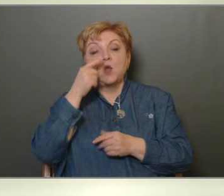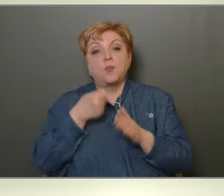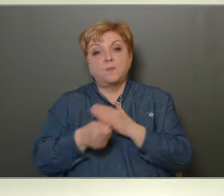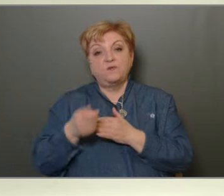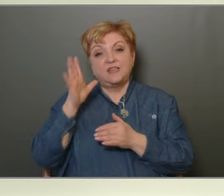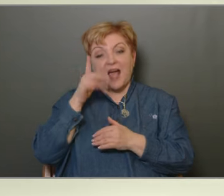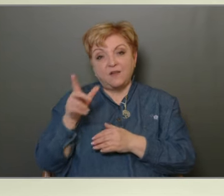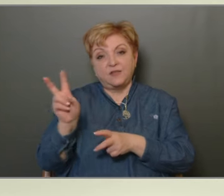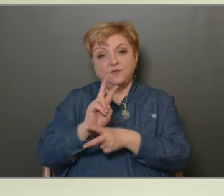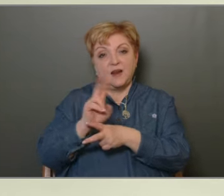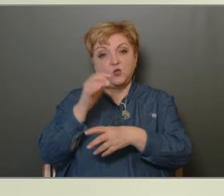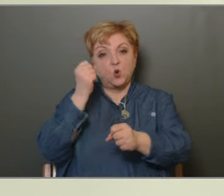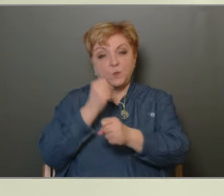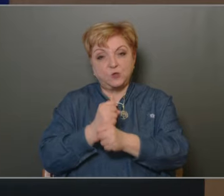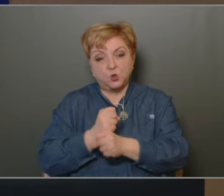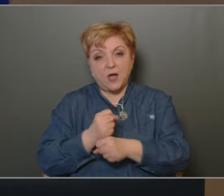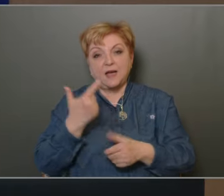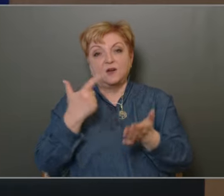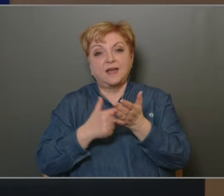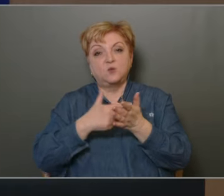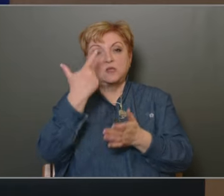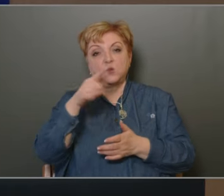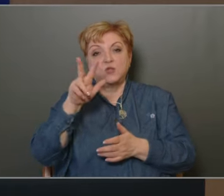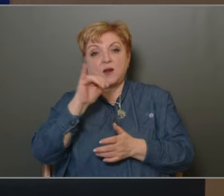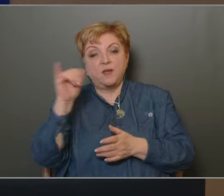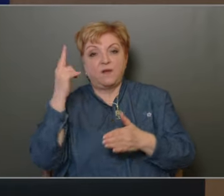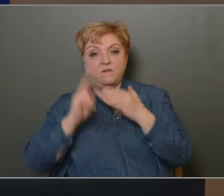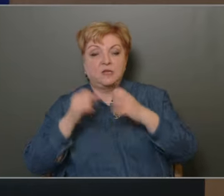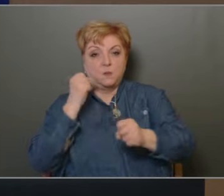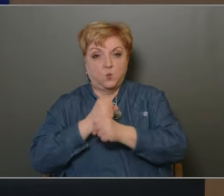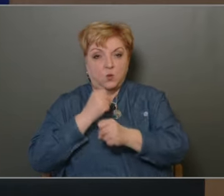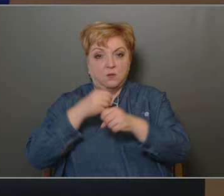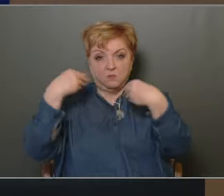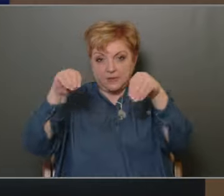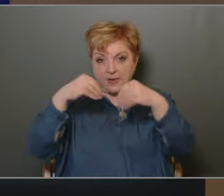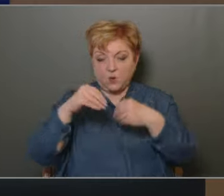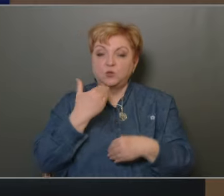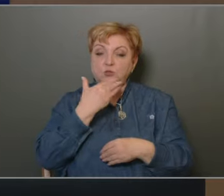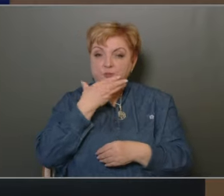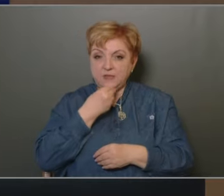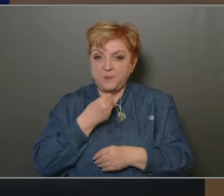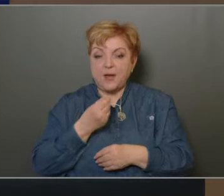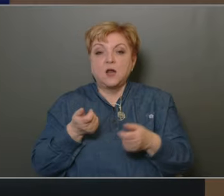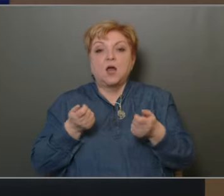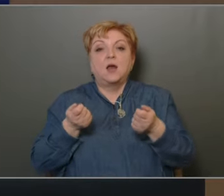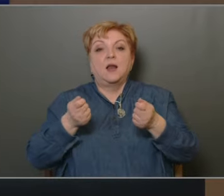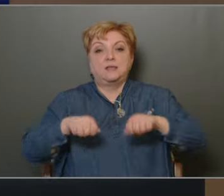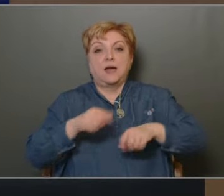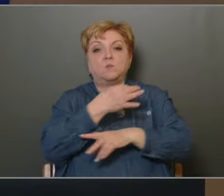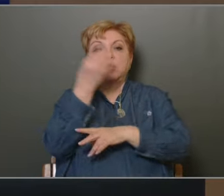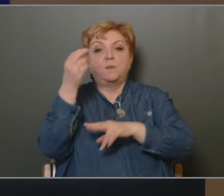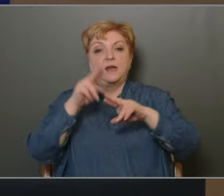felügyelő bizottságának 2023. éven végzett munkájáról szóló beszámoló. Köszönöm szépen, napirendet